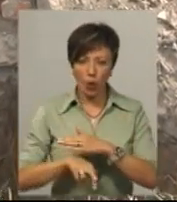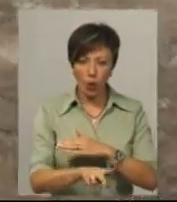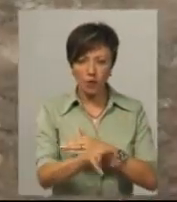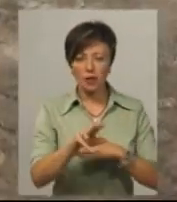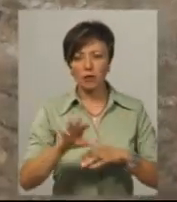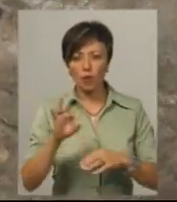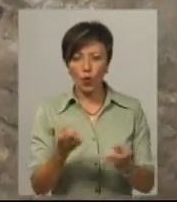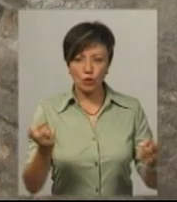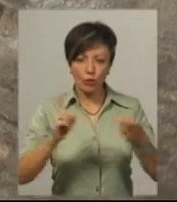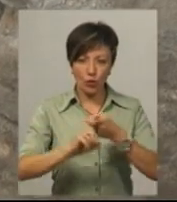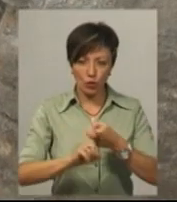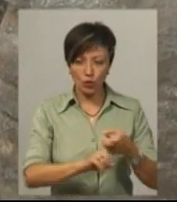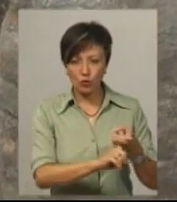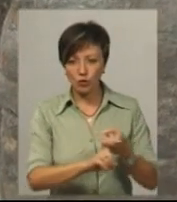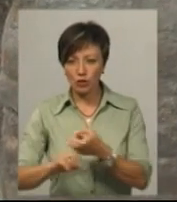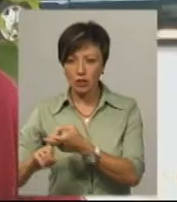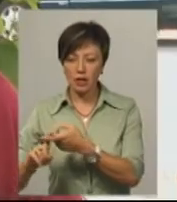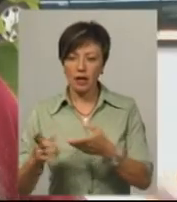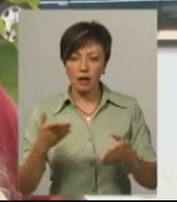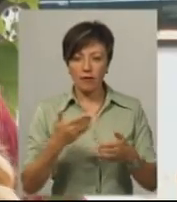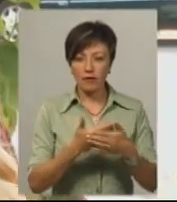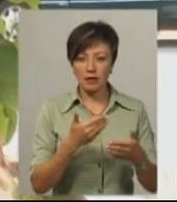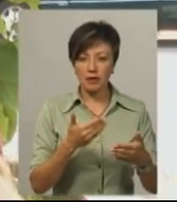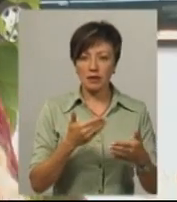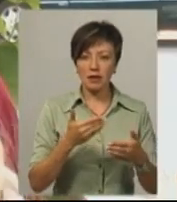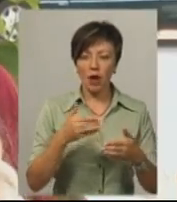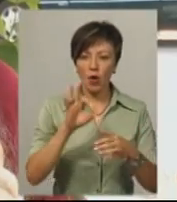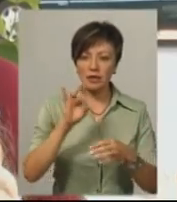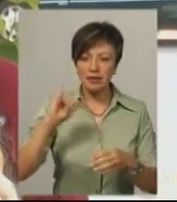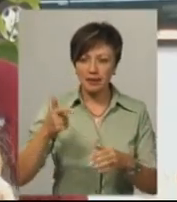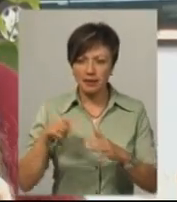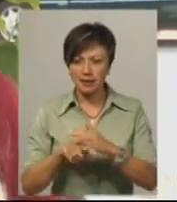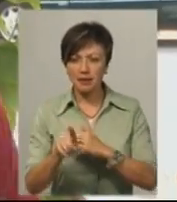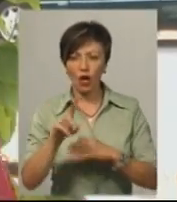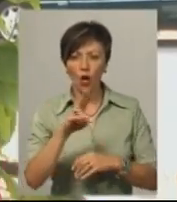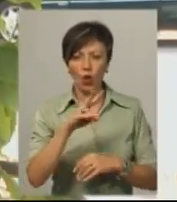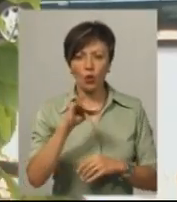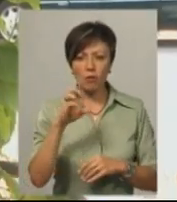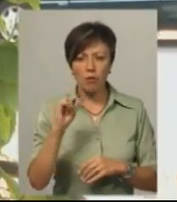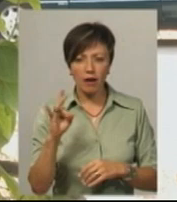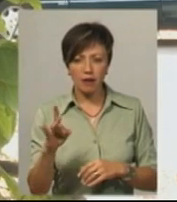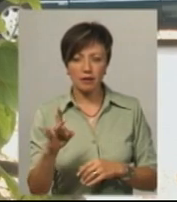про сполучення, підземні шляхи, які йдуть і в Остріг, десь там і в Любар.